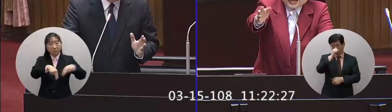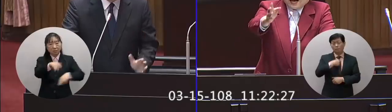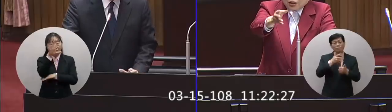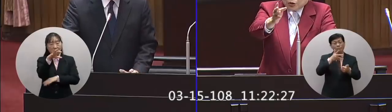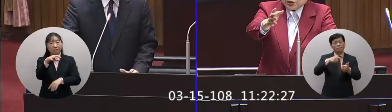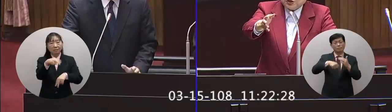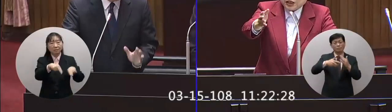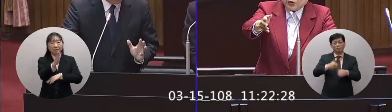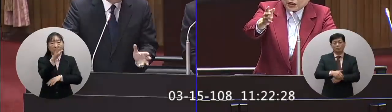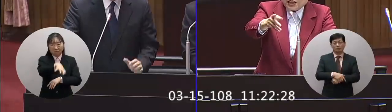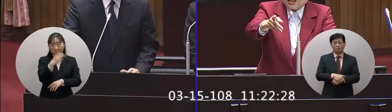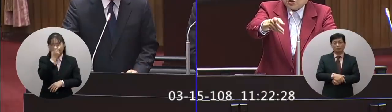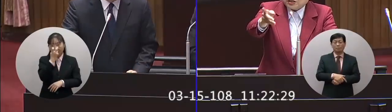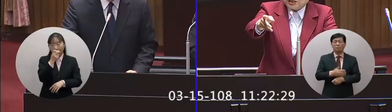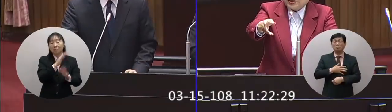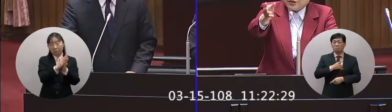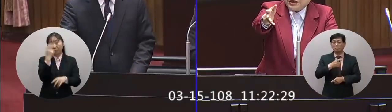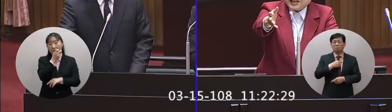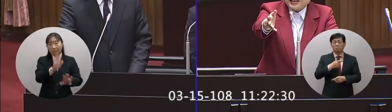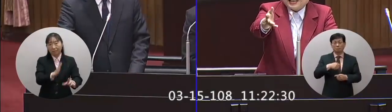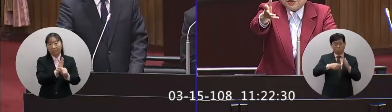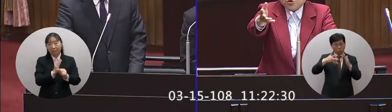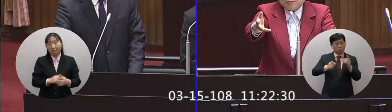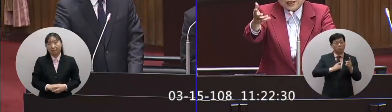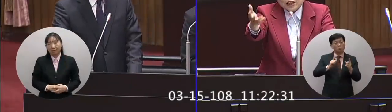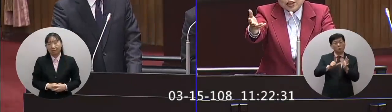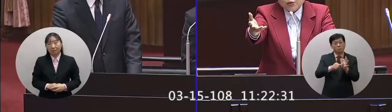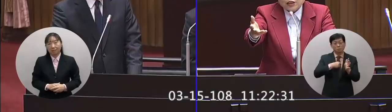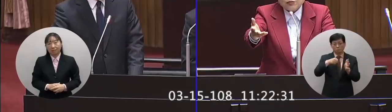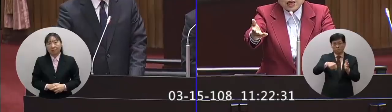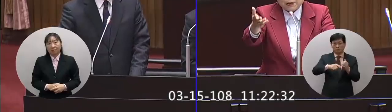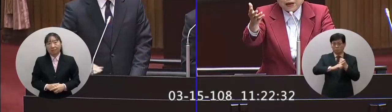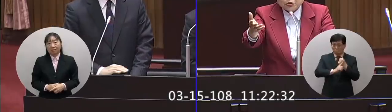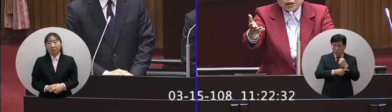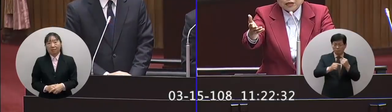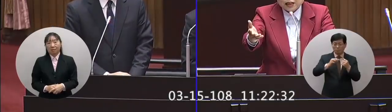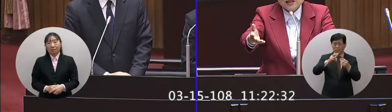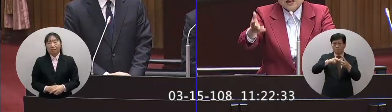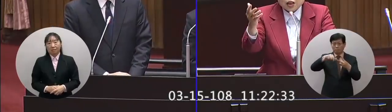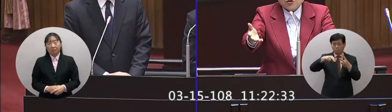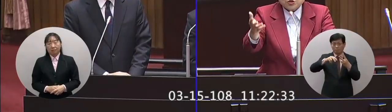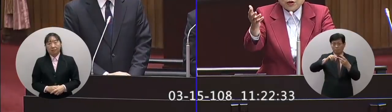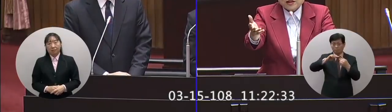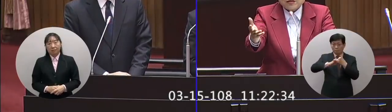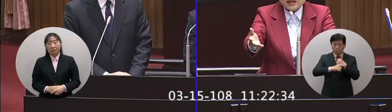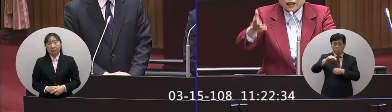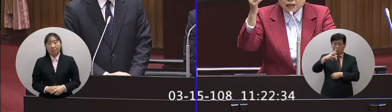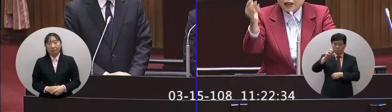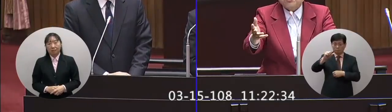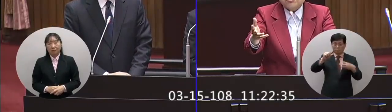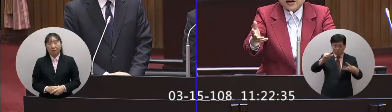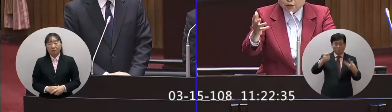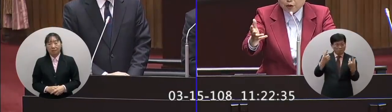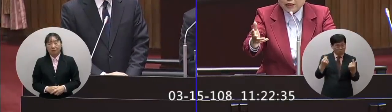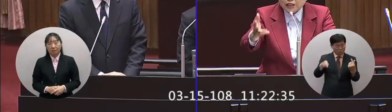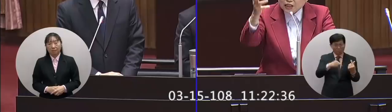那我問院長行政院也非常的密集在審查那院長你什麼時候會把這個條文刑法185條之三跟我同樣的法案